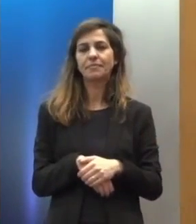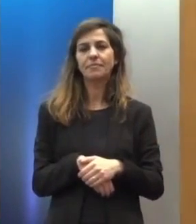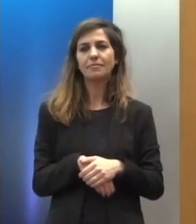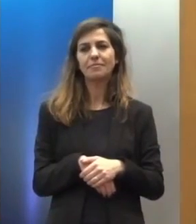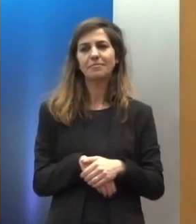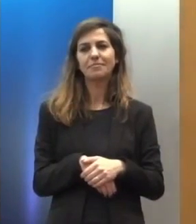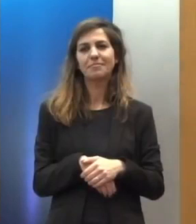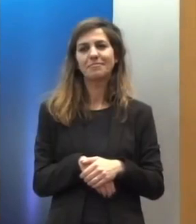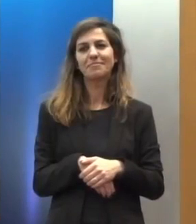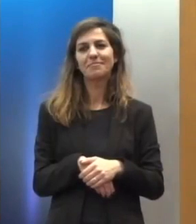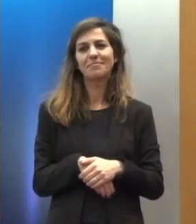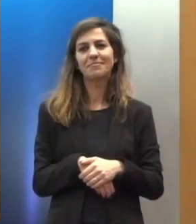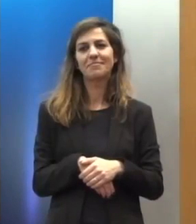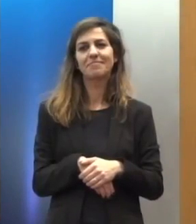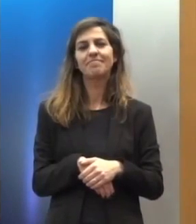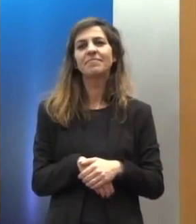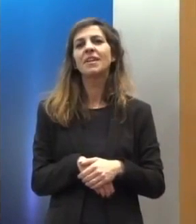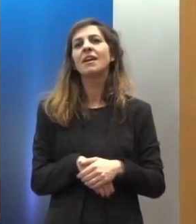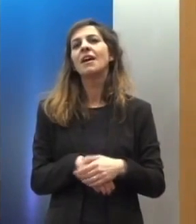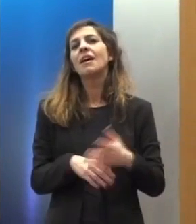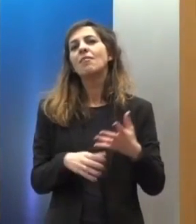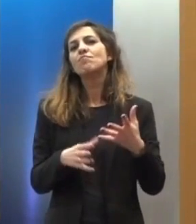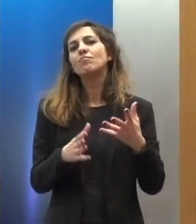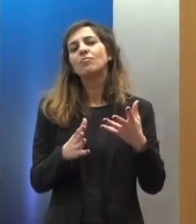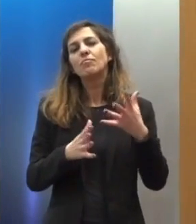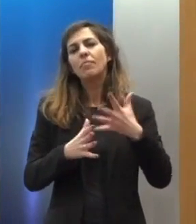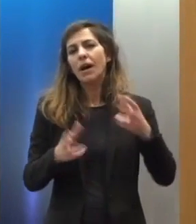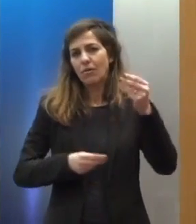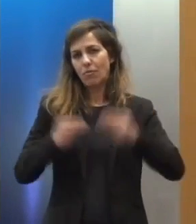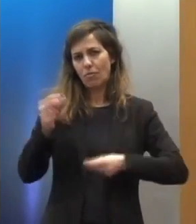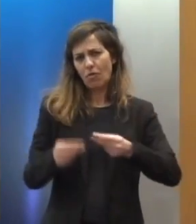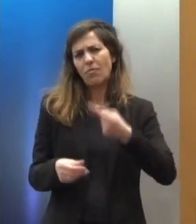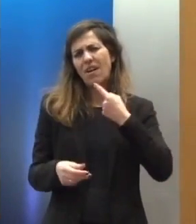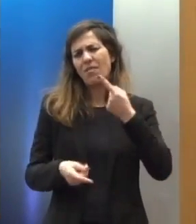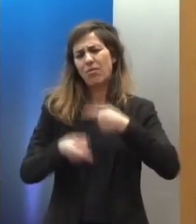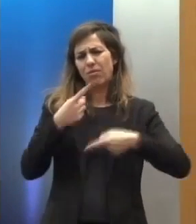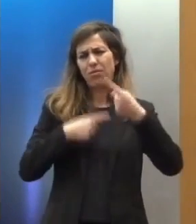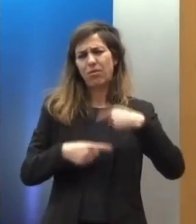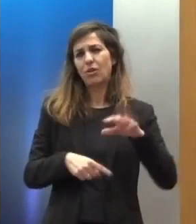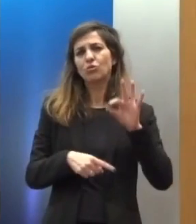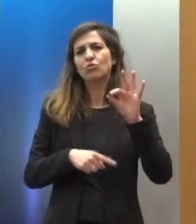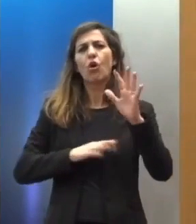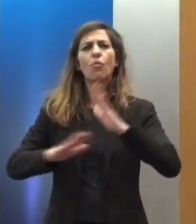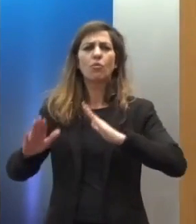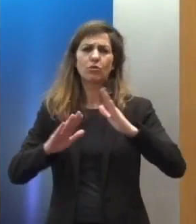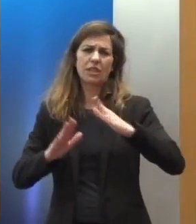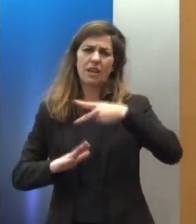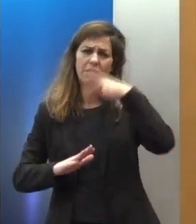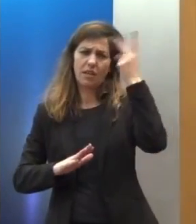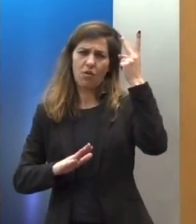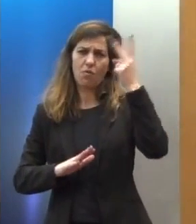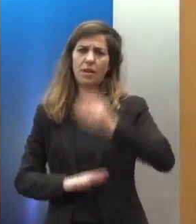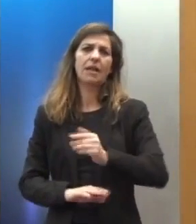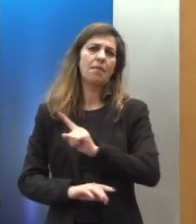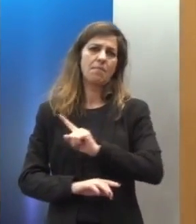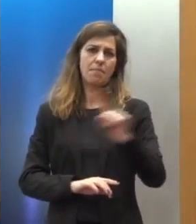μια μόνιμη κατάσταση εξαίρεσης που νομιμοποιεί και δικαιολογεί την μερική αναστολή της προστασίας ανθρωπίνων δικαιωμάτων